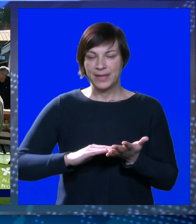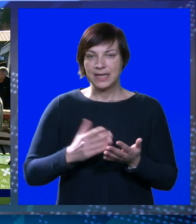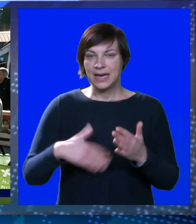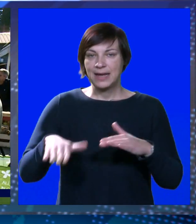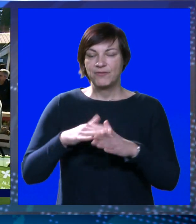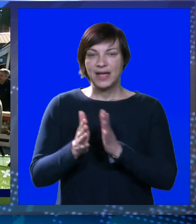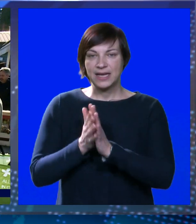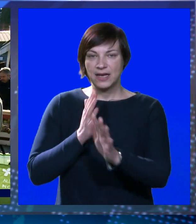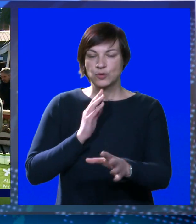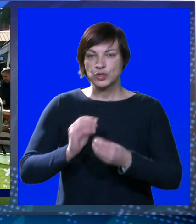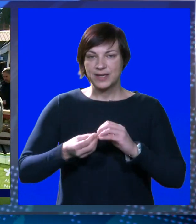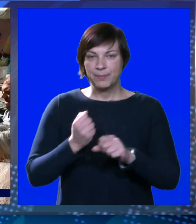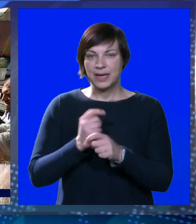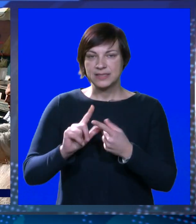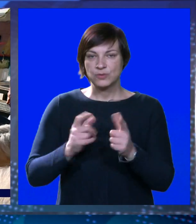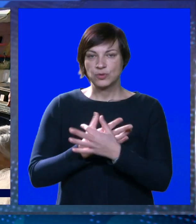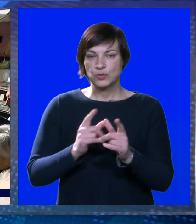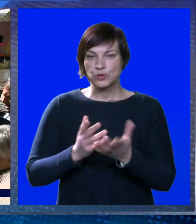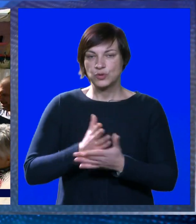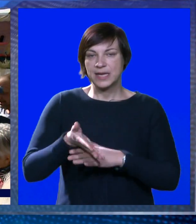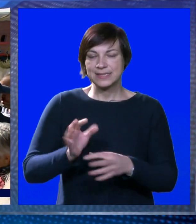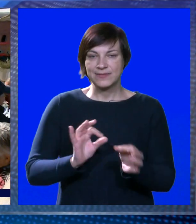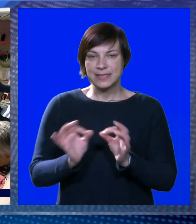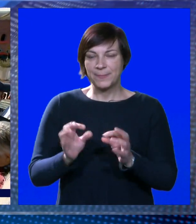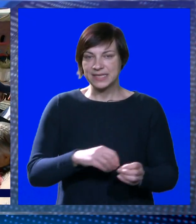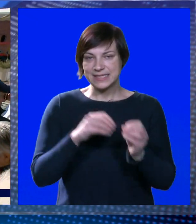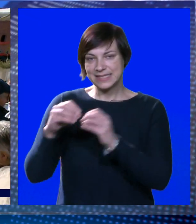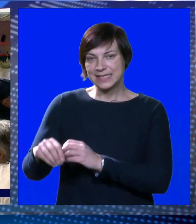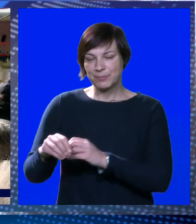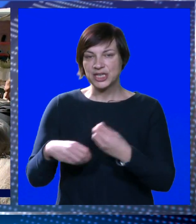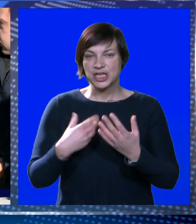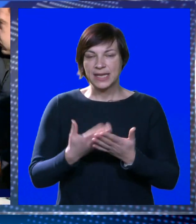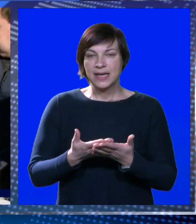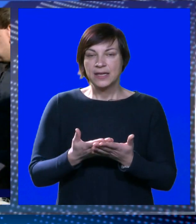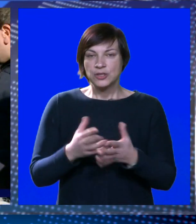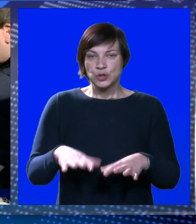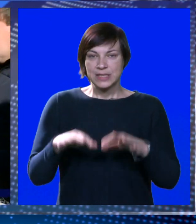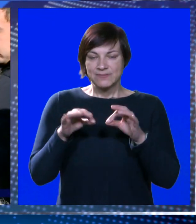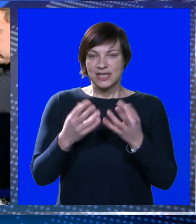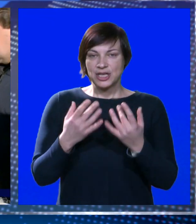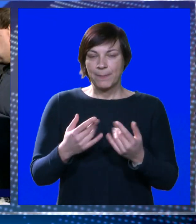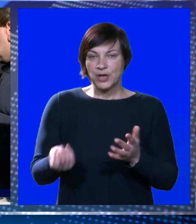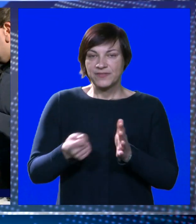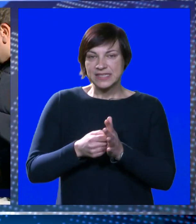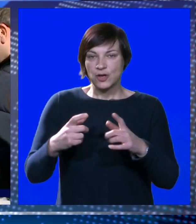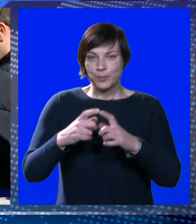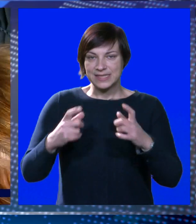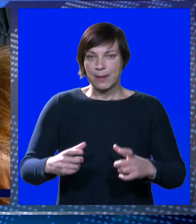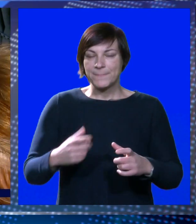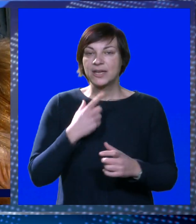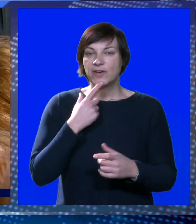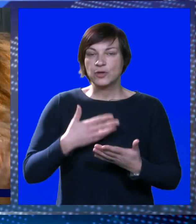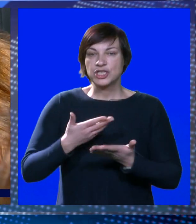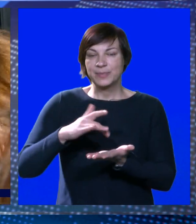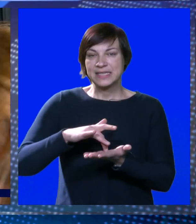Velika gužva na placi u Gružu nastavljaju se pripreme za izmještanje place, pa su se tako izvlačili brojevi zakupaca banaka